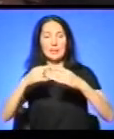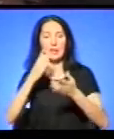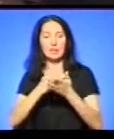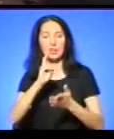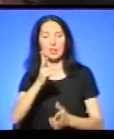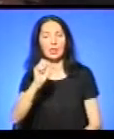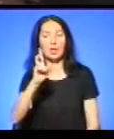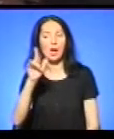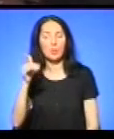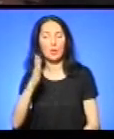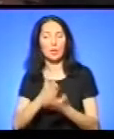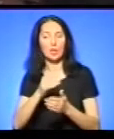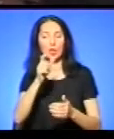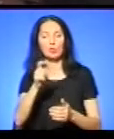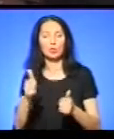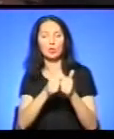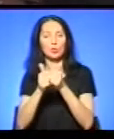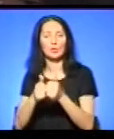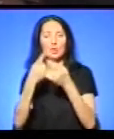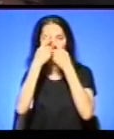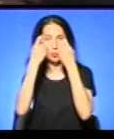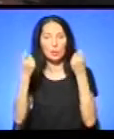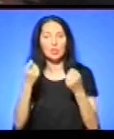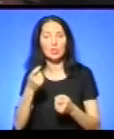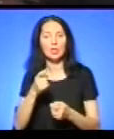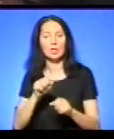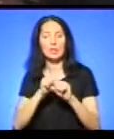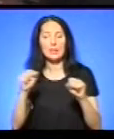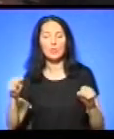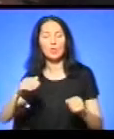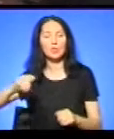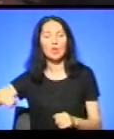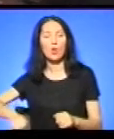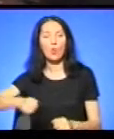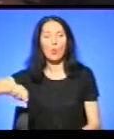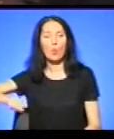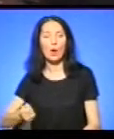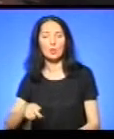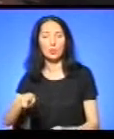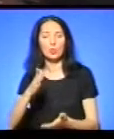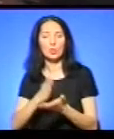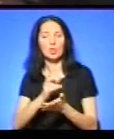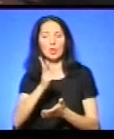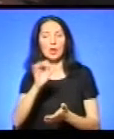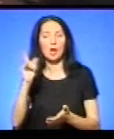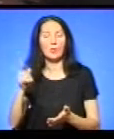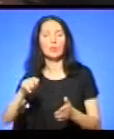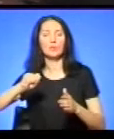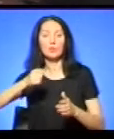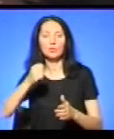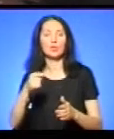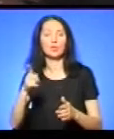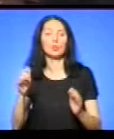попереджали його. Не копай, не копай, бо тут є кабель високовольтний. А включили, а тут коротке, коротке двохфазне.